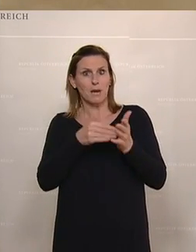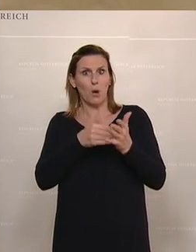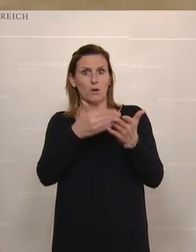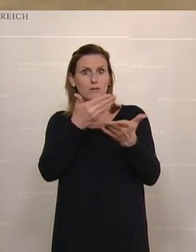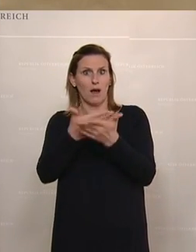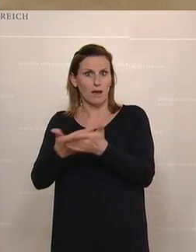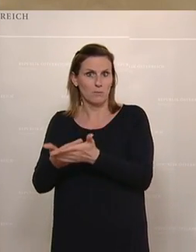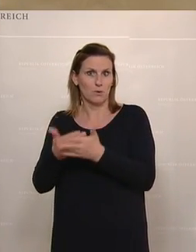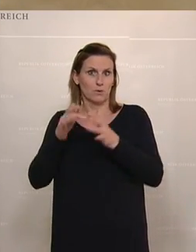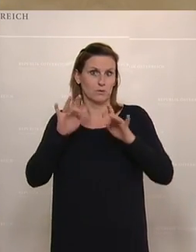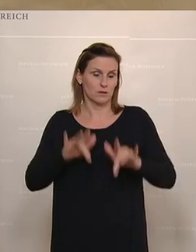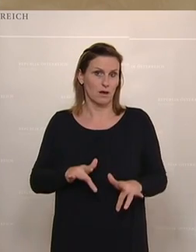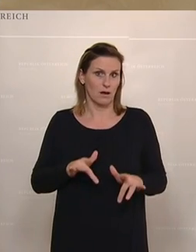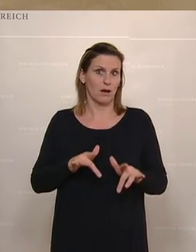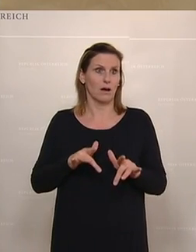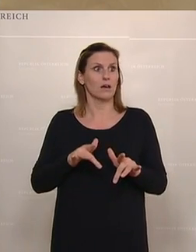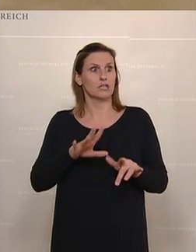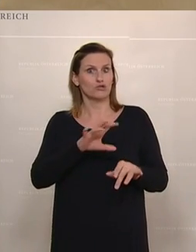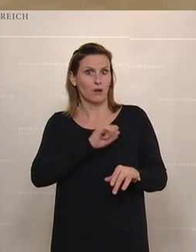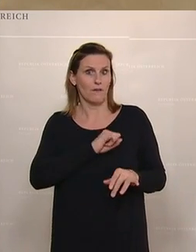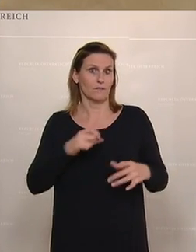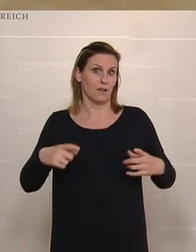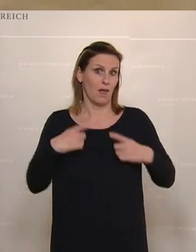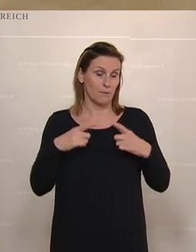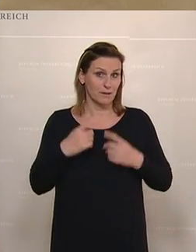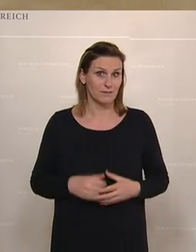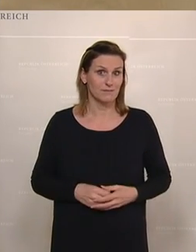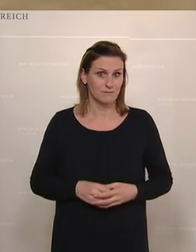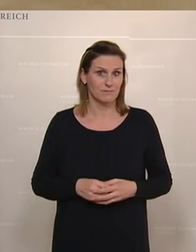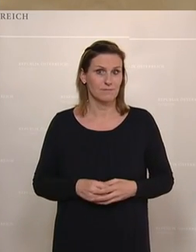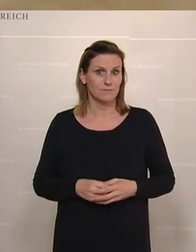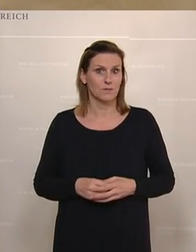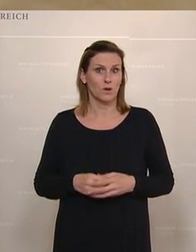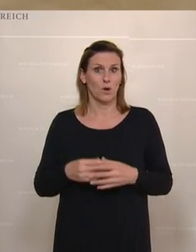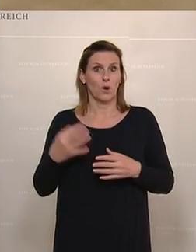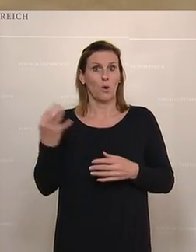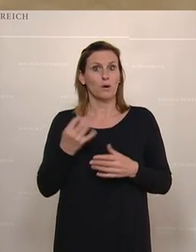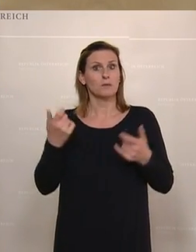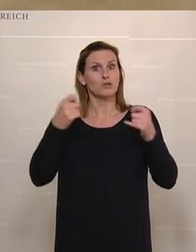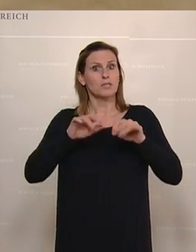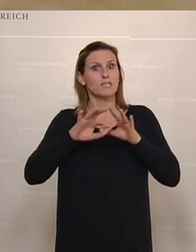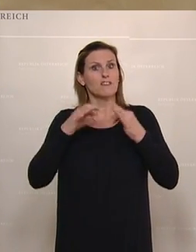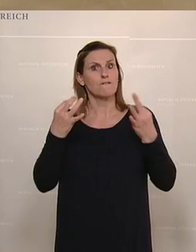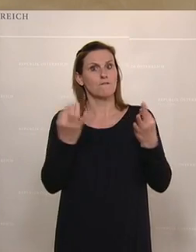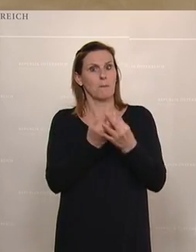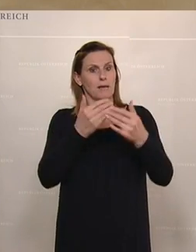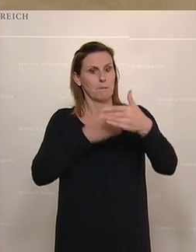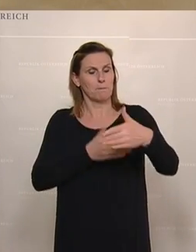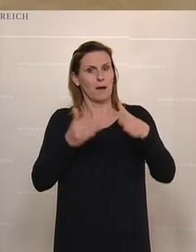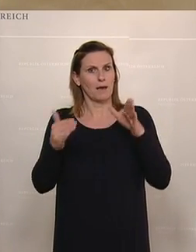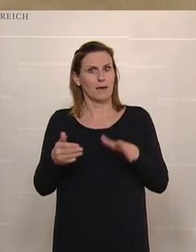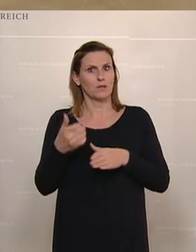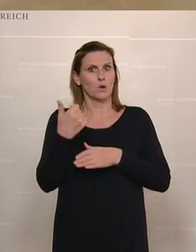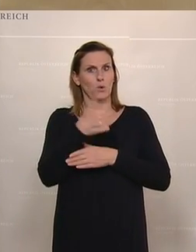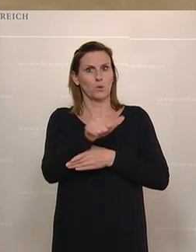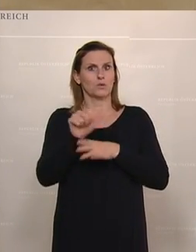Angebote mittlerweile, um über die Runden zu kommen. Wir beschließen heute ein Familienpaket hier im Hohen Haus, das mit